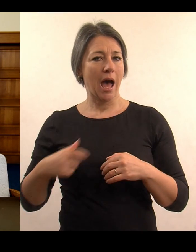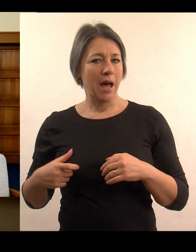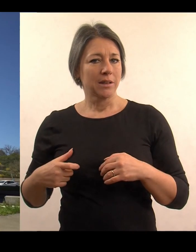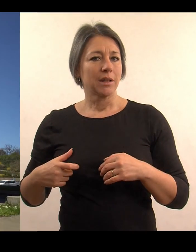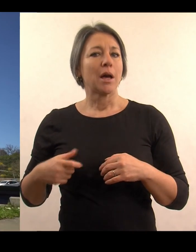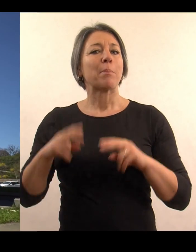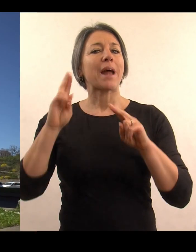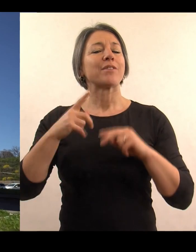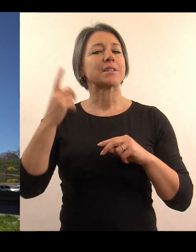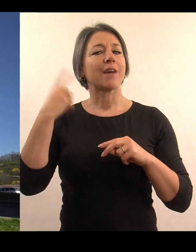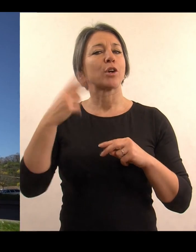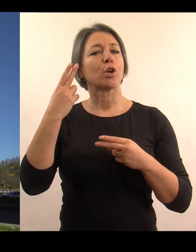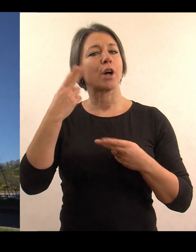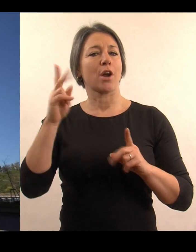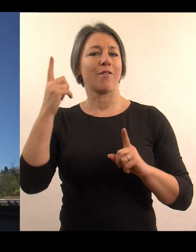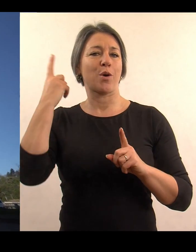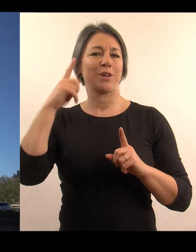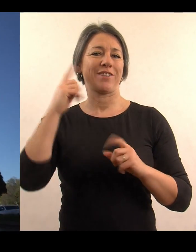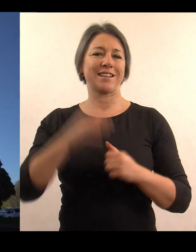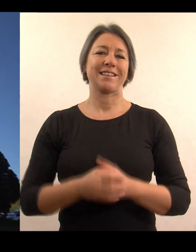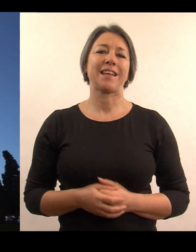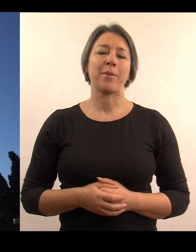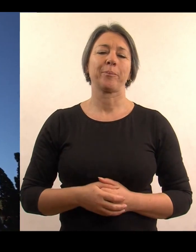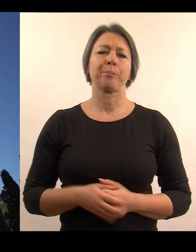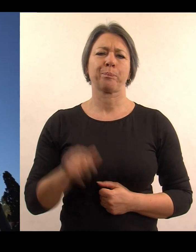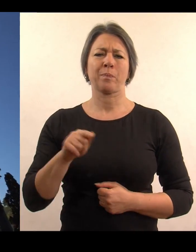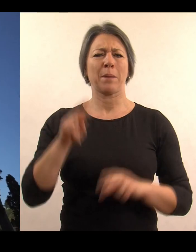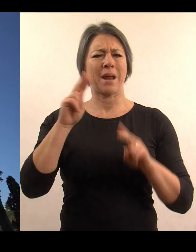Právnická fakulta